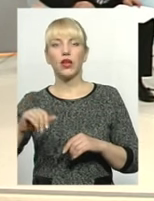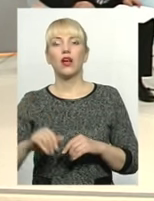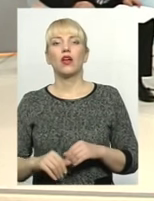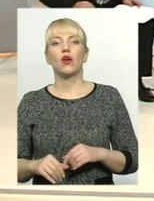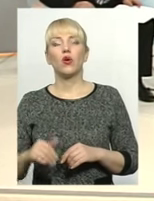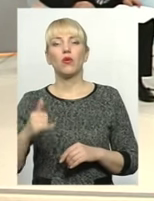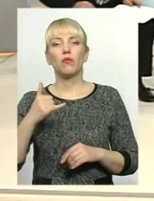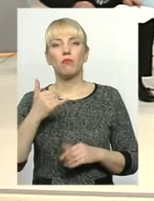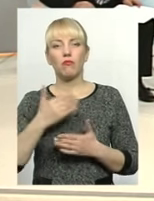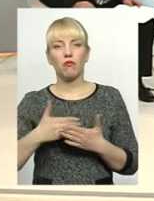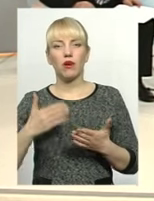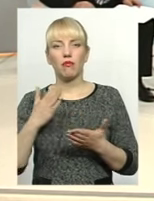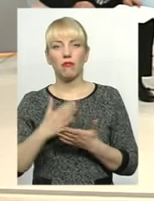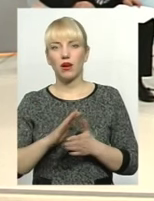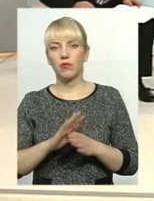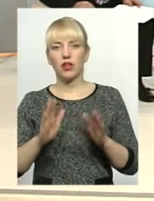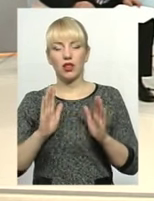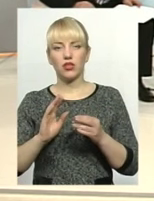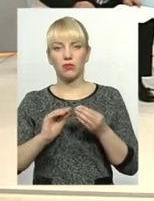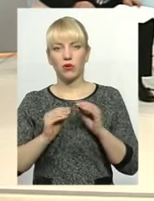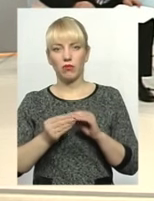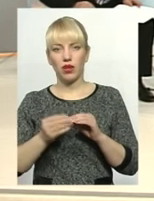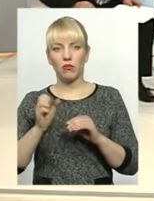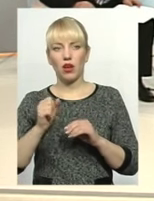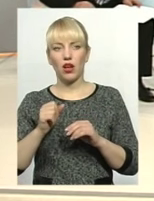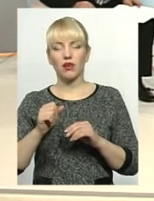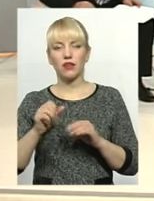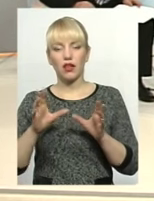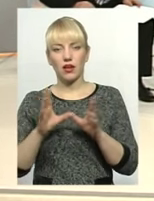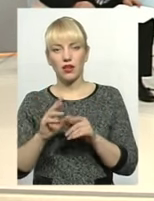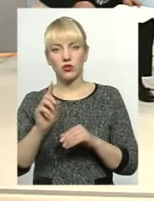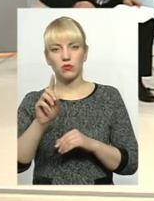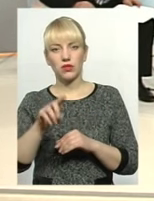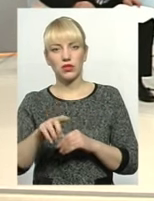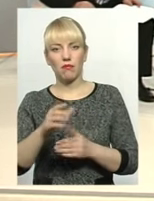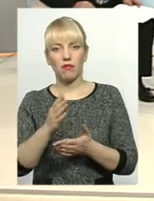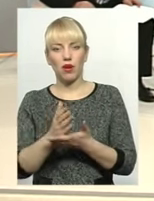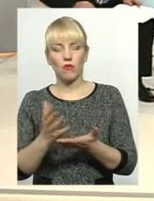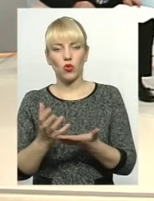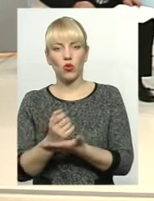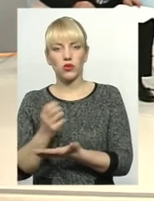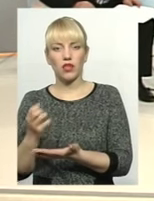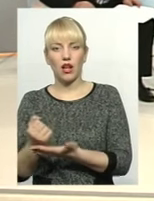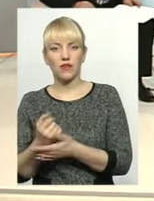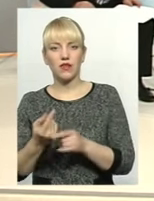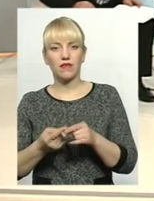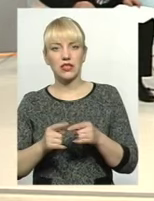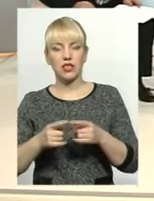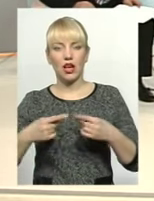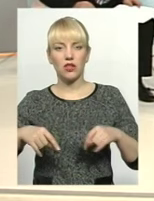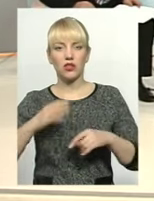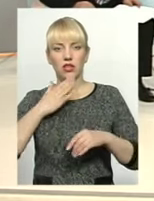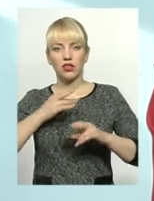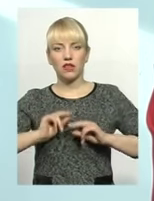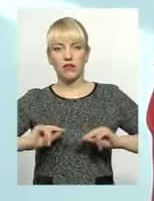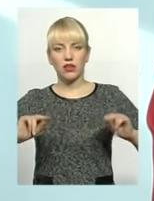маємо не лише проблеми, а маємо разом з тим досягнення в цій галузі наших викладачів,